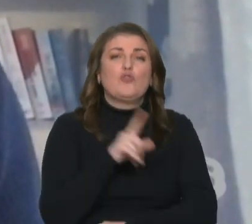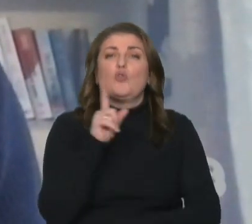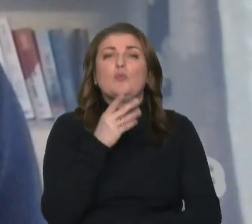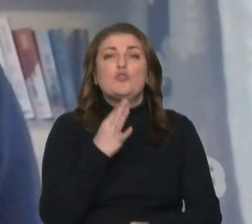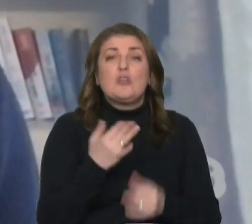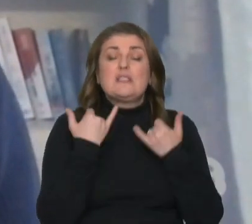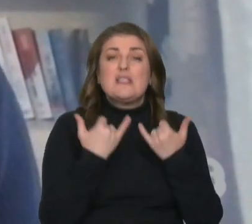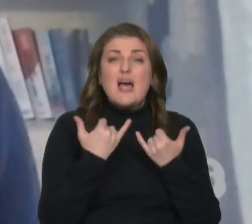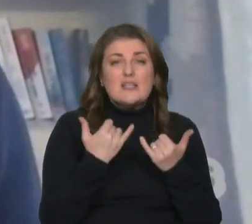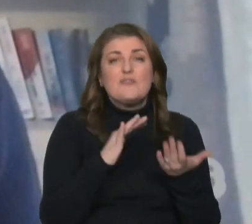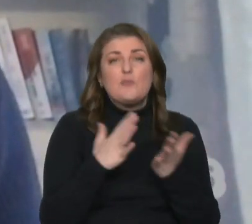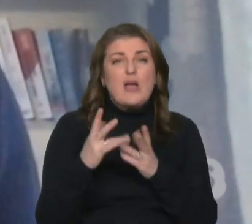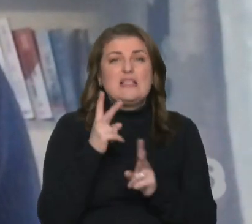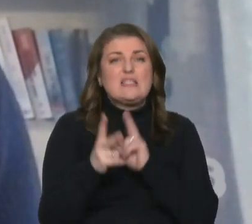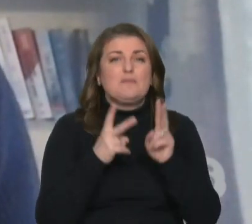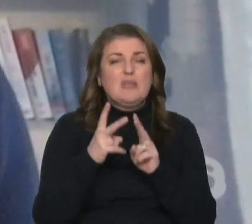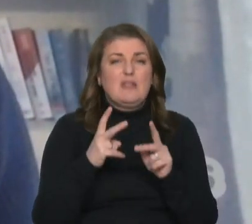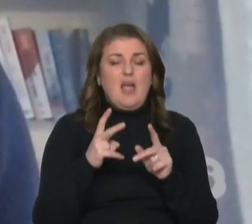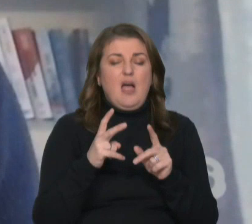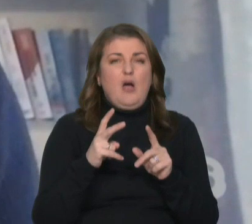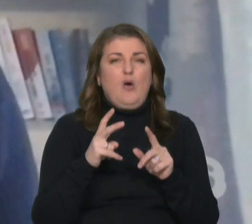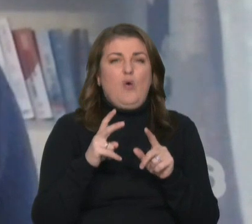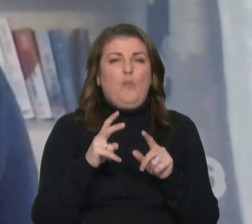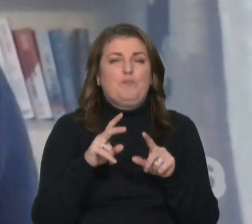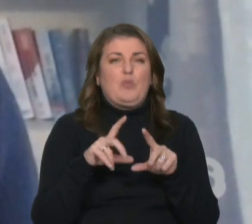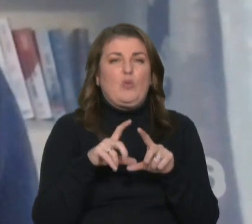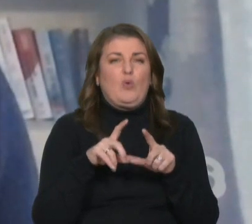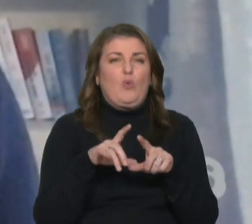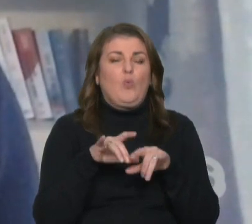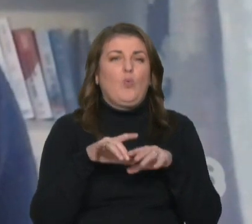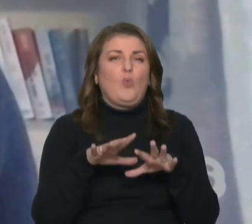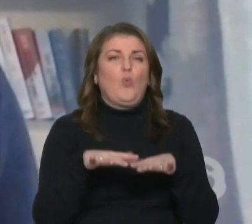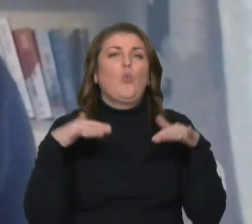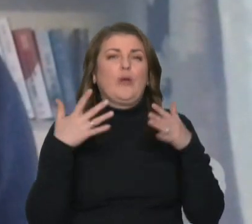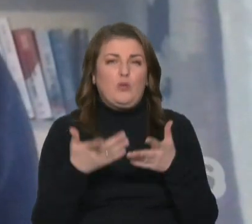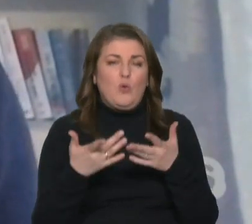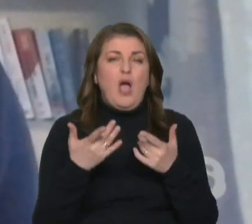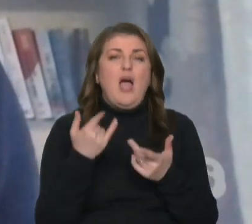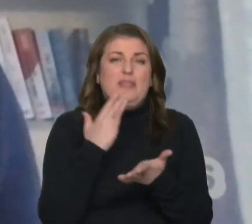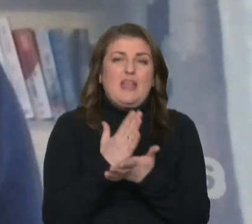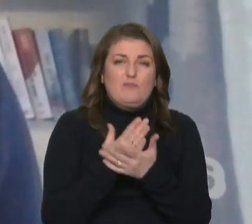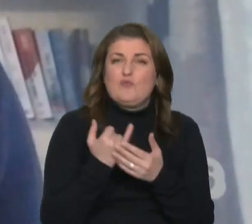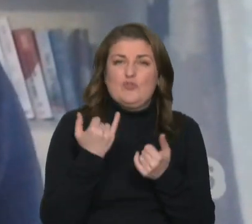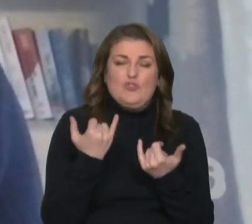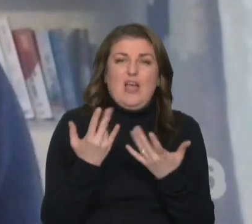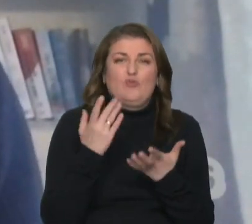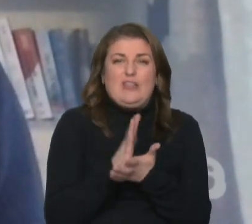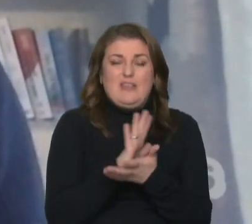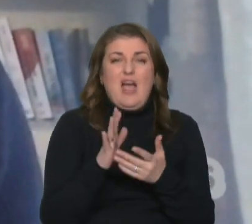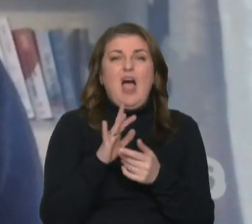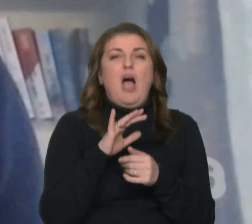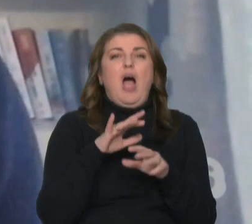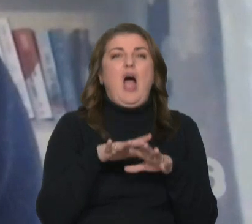зараз відбувається зміна уряду. І уряд діючий тепер, ну насправді вже не діючий, а уряд